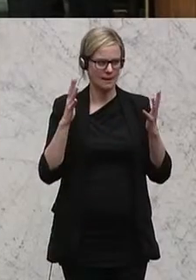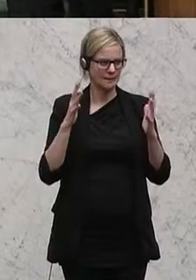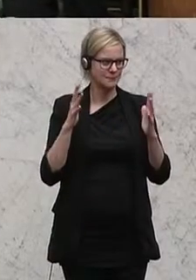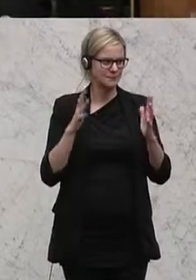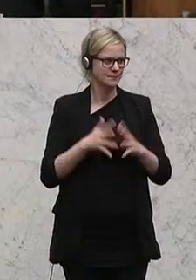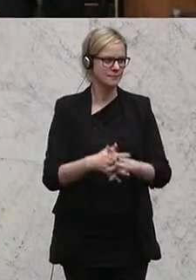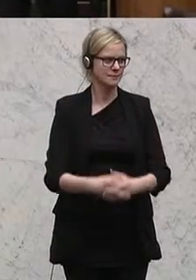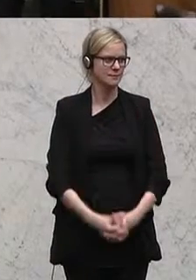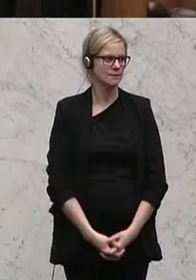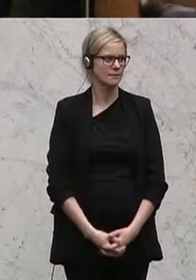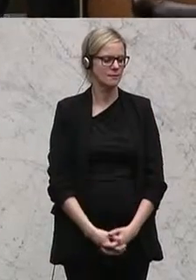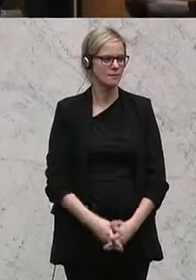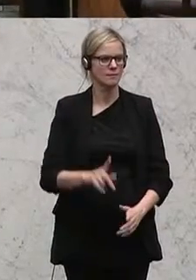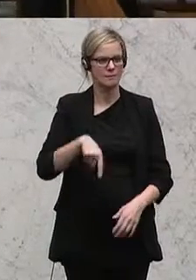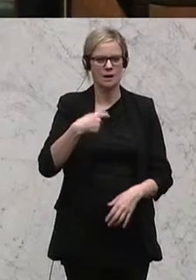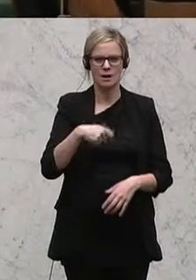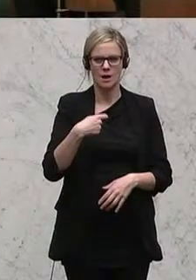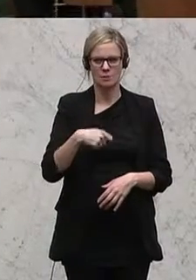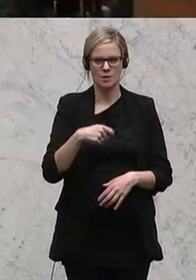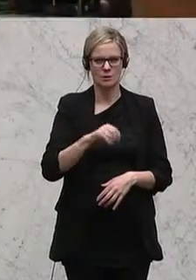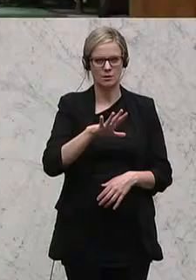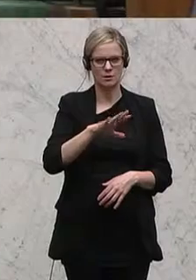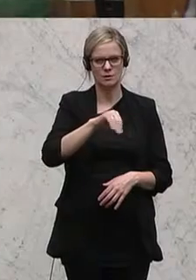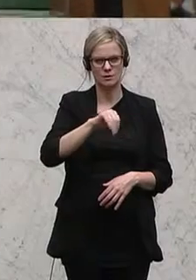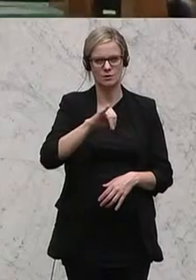Als nächster Herr Abgeordneter Gerhard Schmitt.